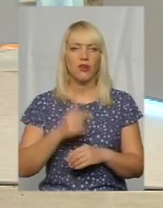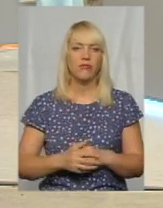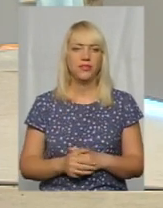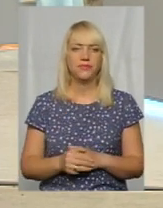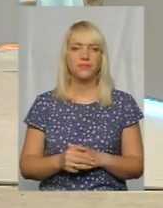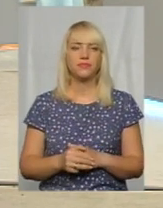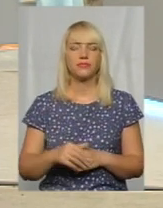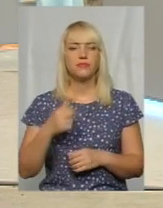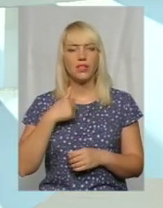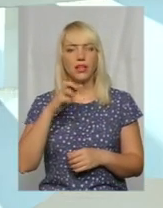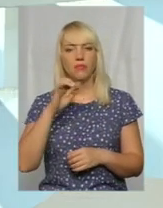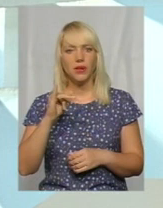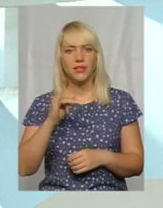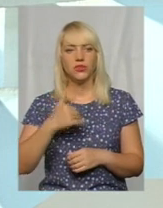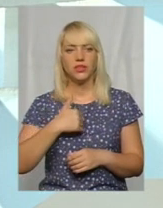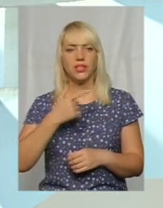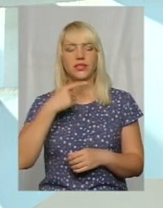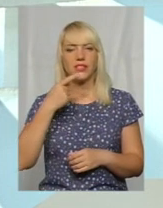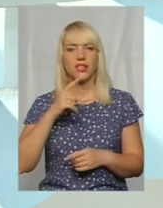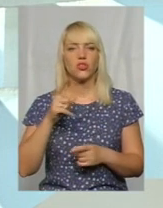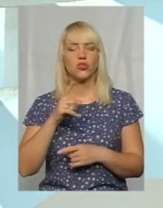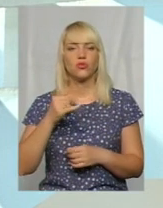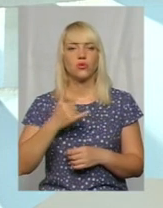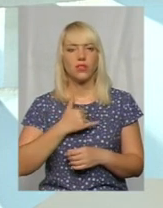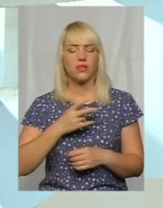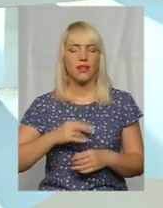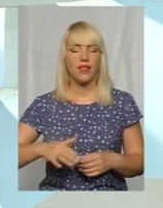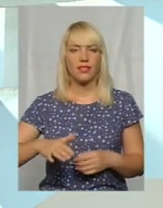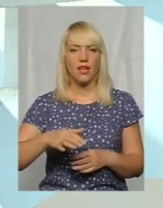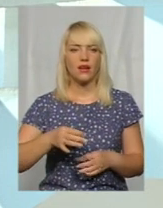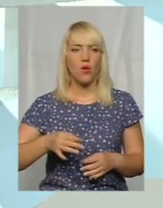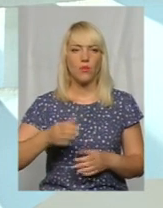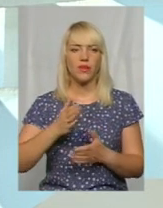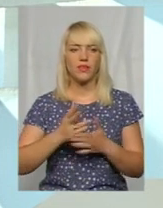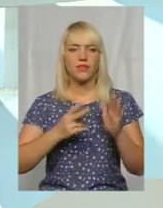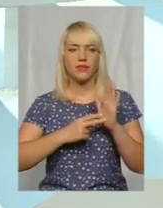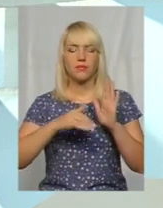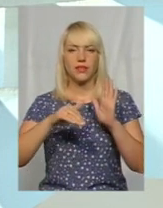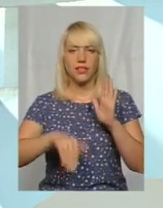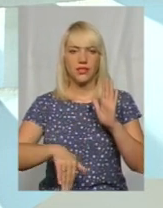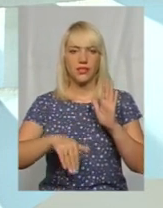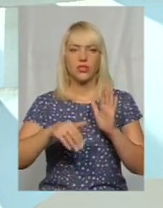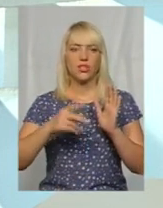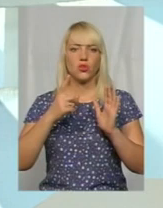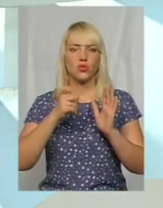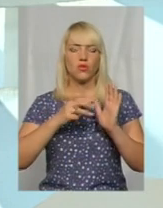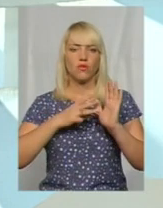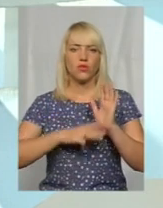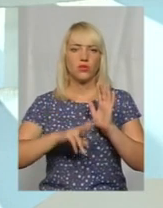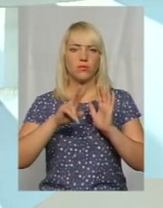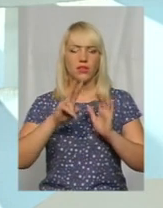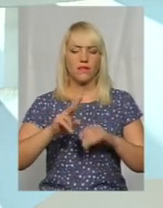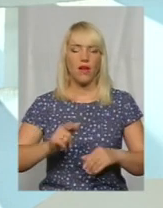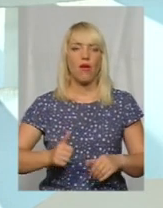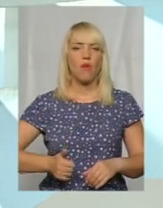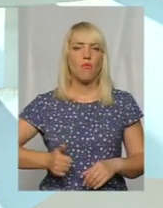Я би хотіла зазначити, що в нас на теренах області є 7182 почесних